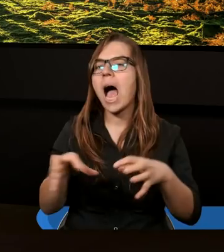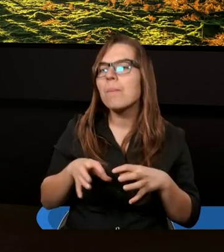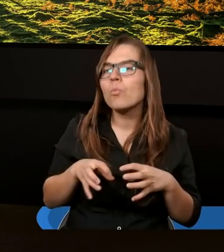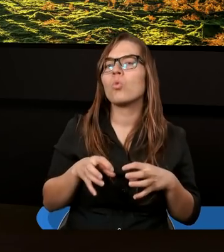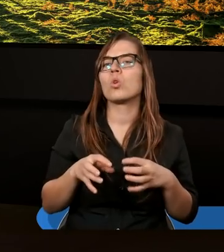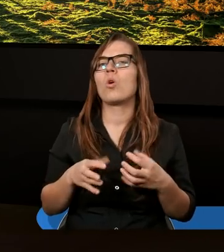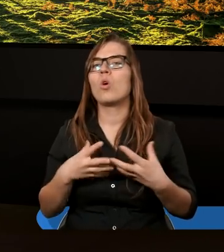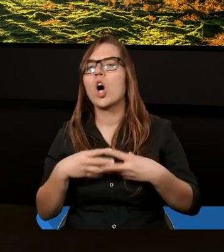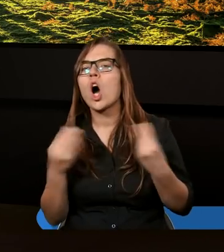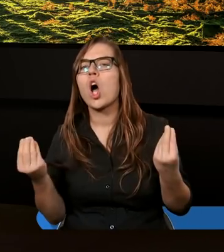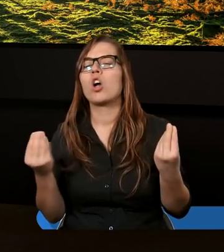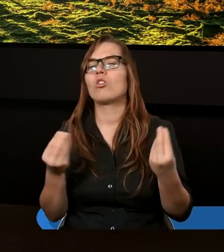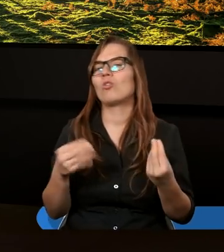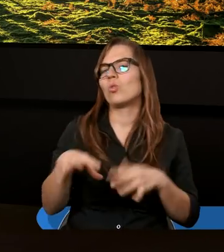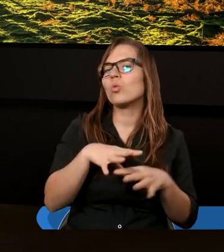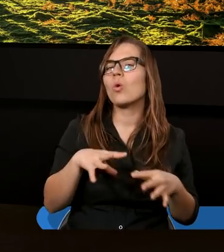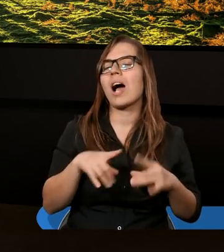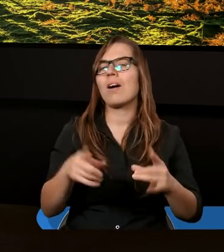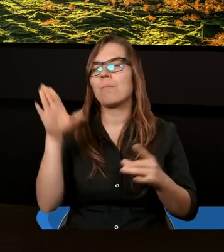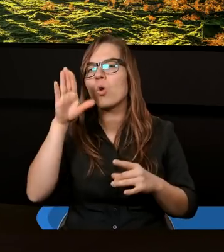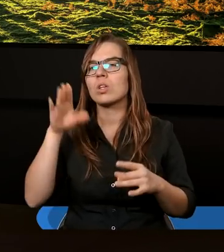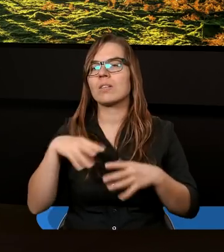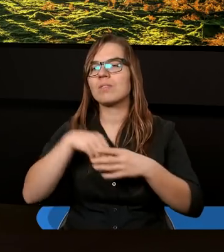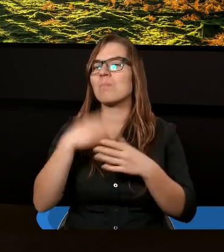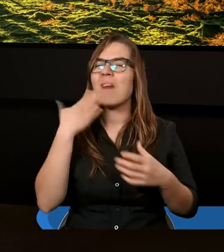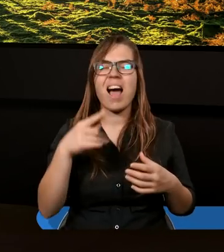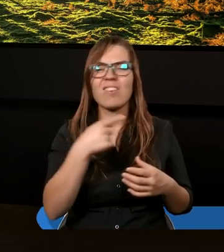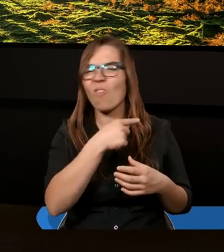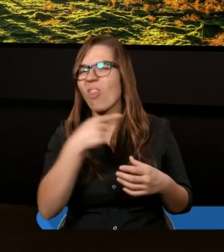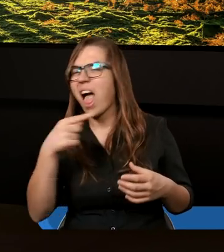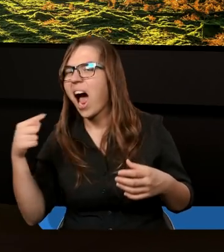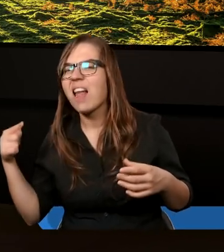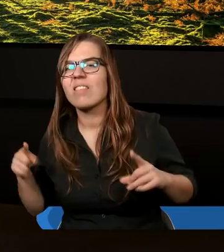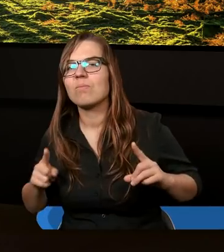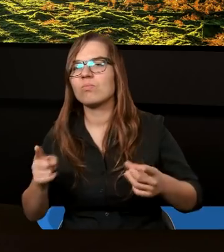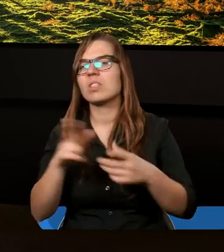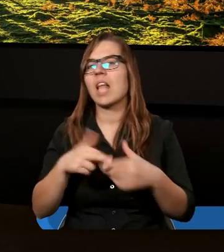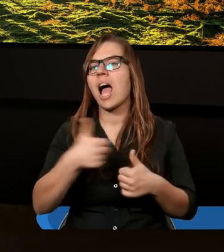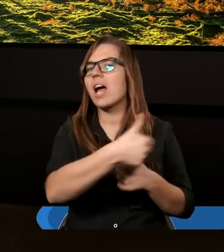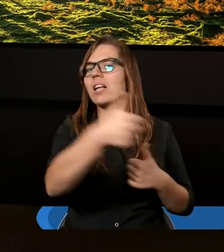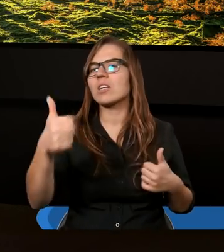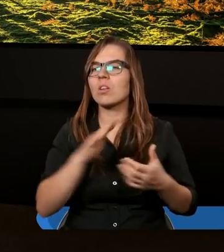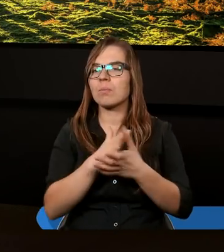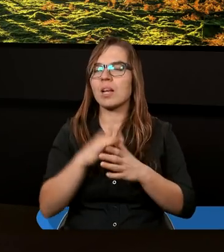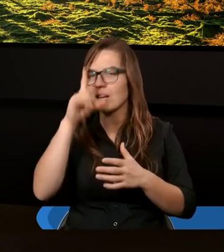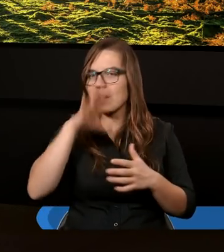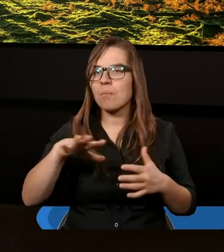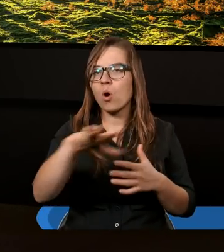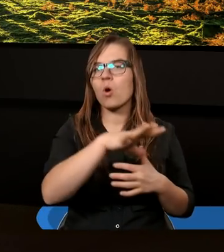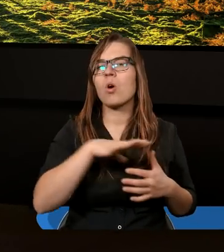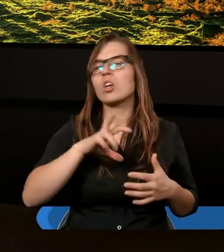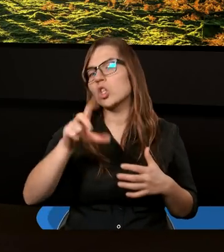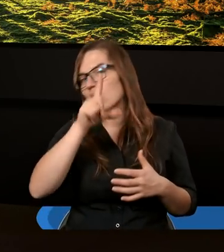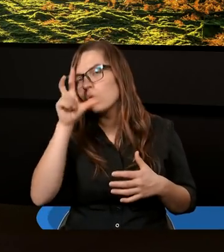rozwój dzieła Bożego i bardzo negatywnie wpływają na jedność między społecznością